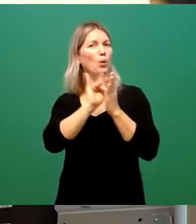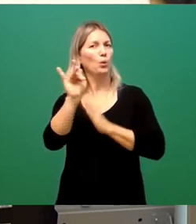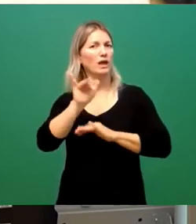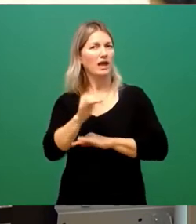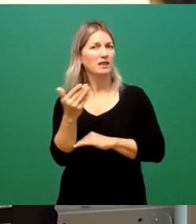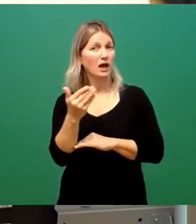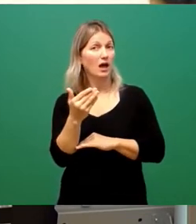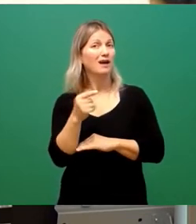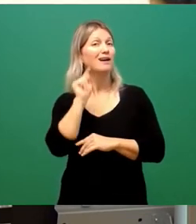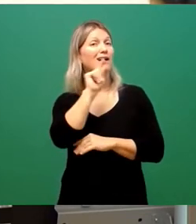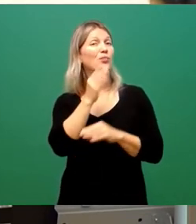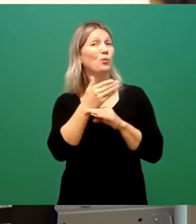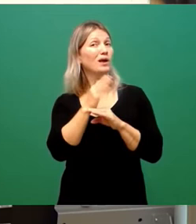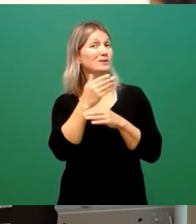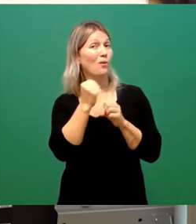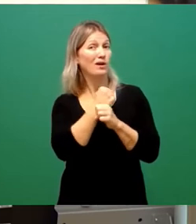nicht, aber in Dresden geht das